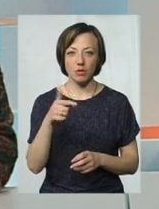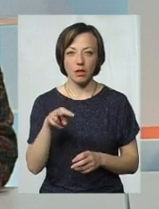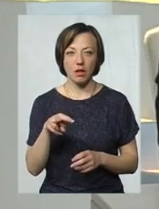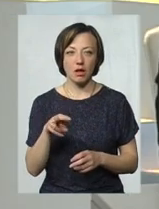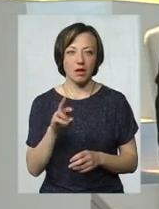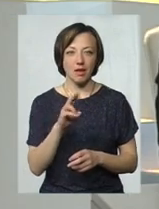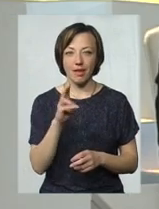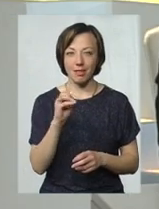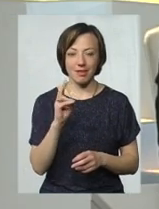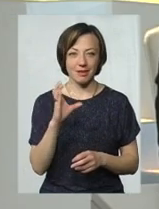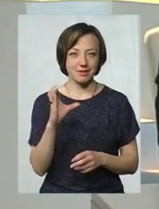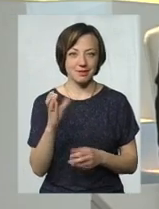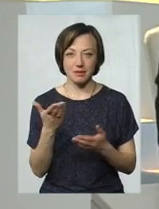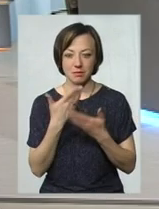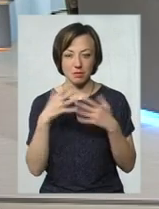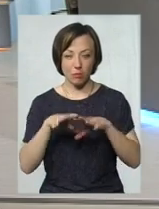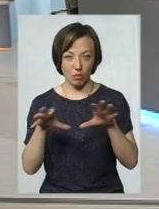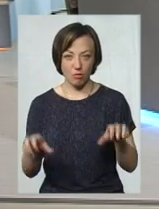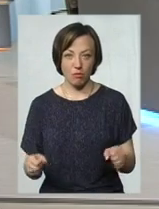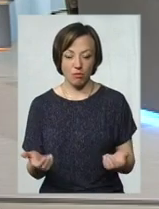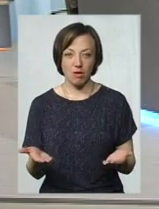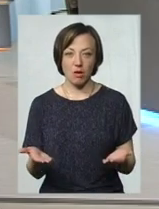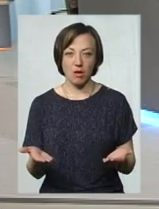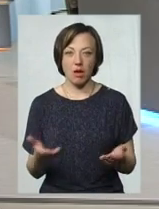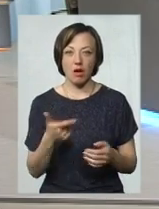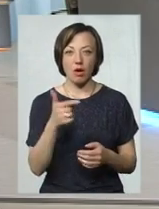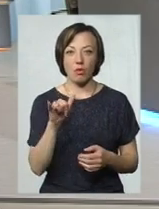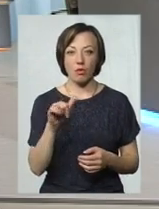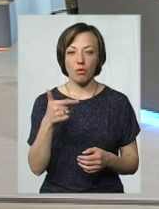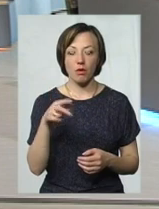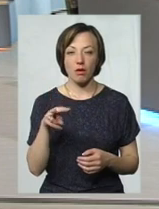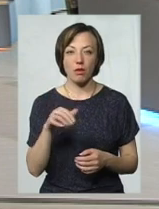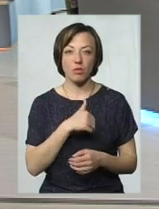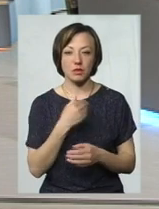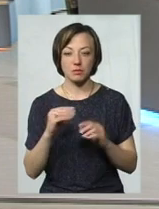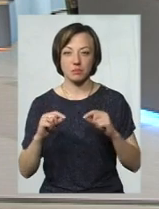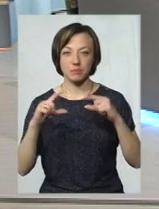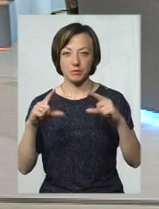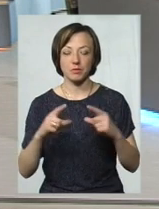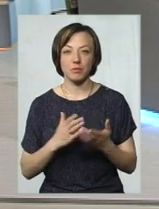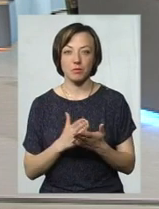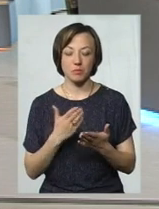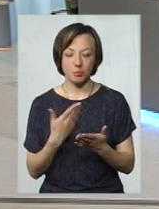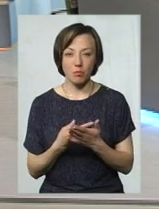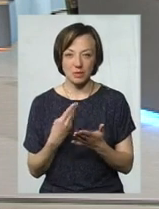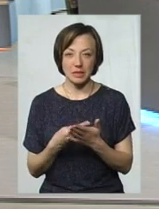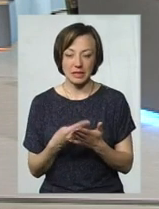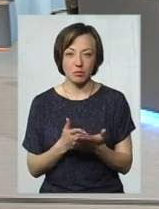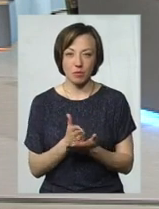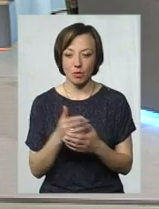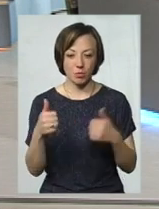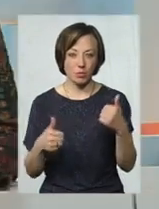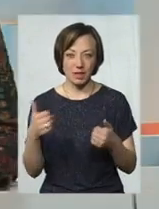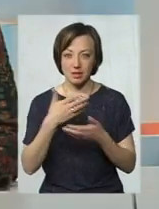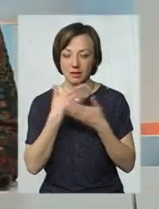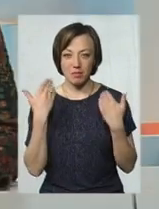немає більше. Тобто, в принципі, це монополія. Тобто, якщо Google захоче трошки підвищити ціни на якісь послуги, він це підвищить, і конкуренції немає.